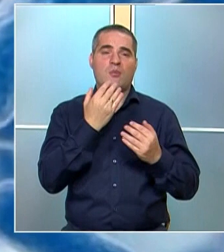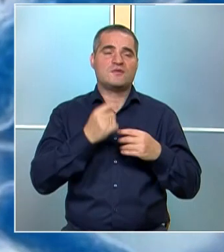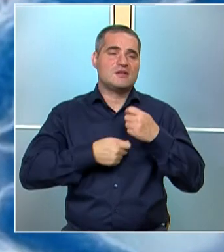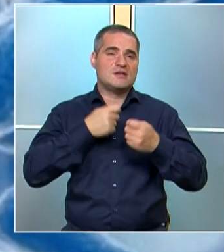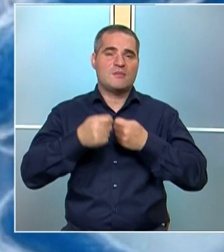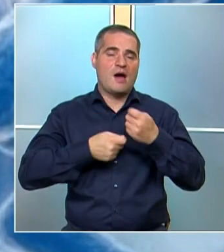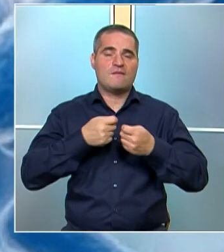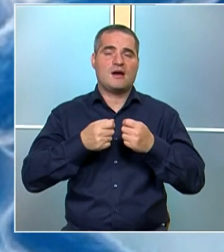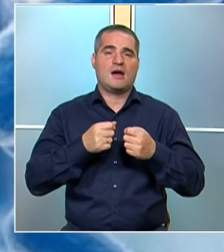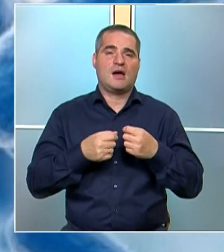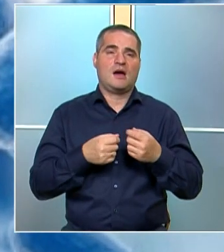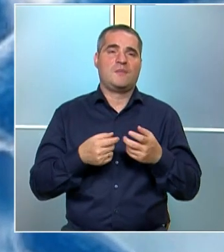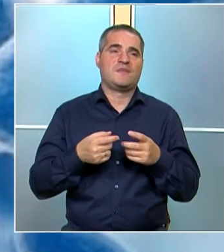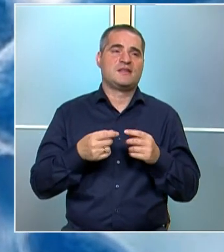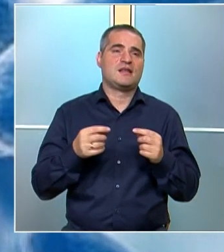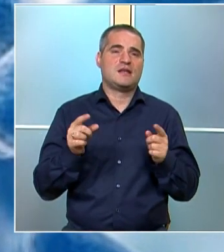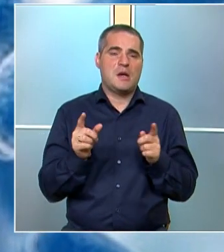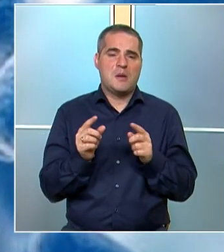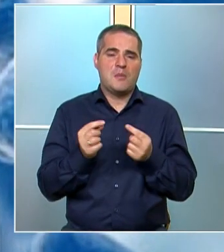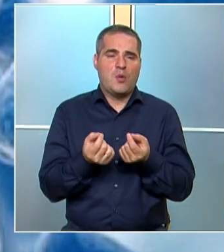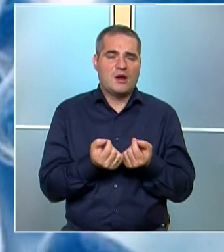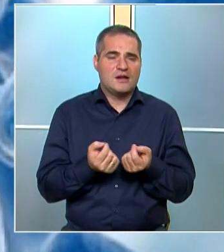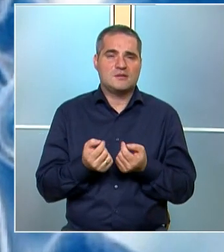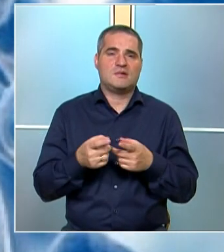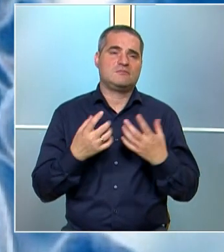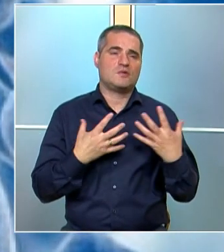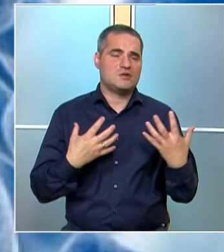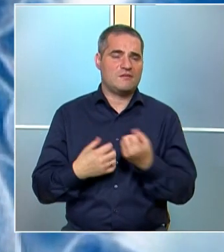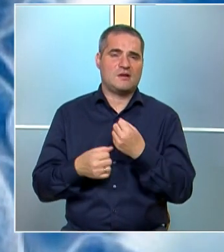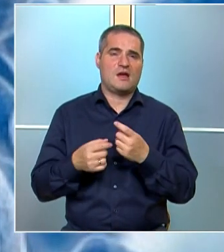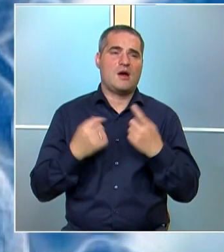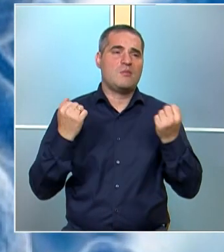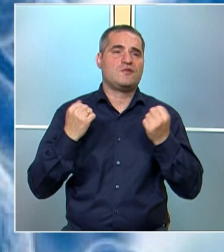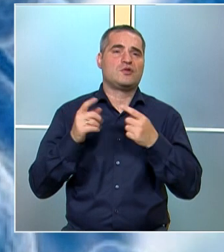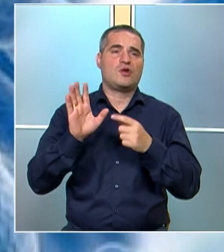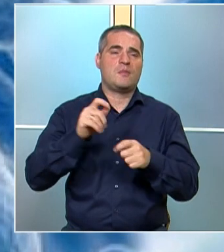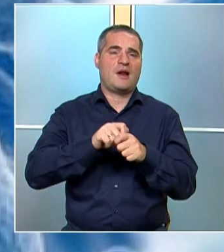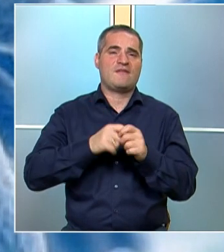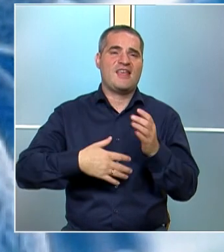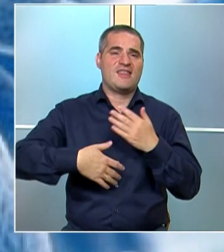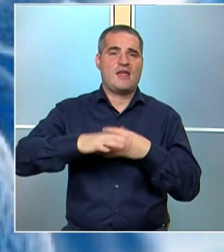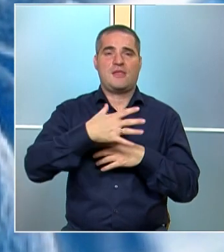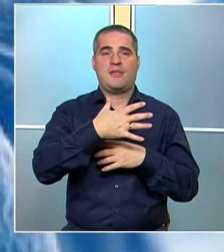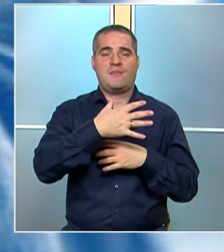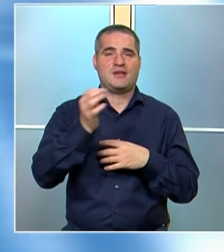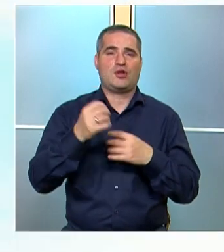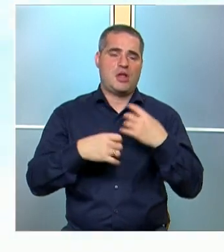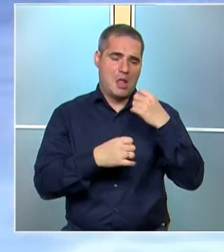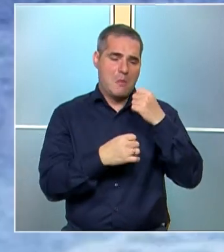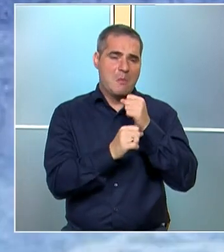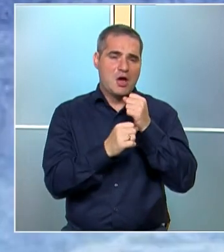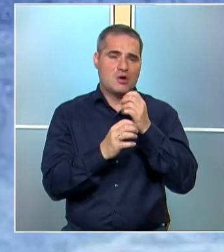занимава и с микроорганизми го завладява. Като през живота си той прави над 500 микроскопа,